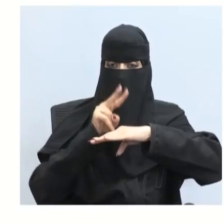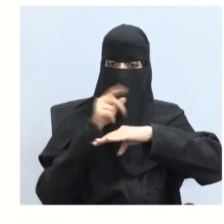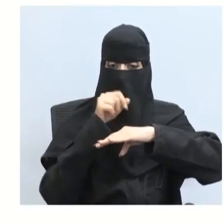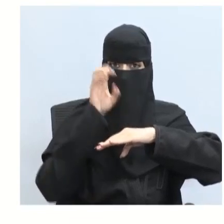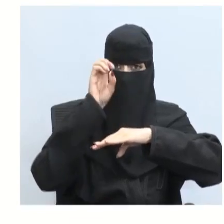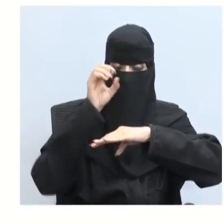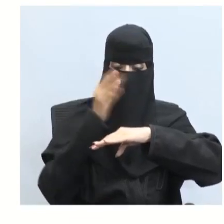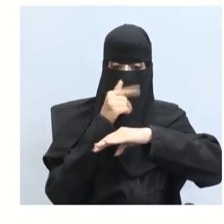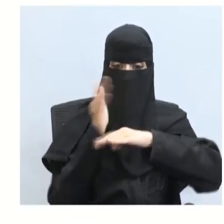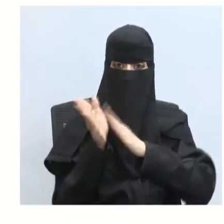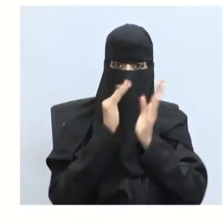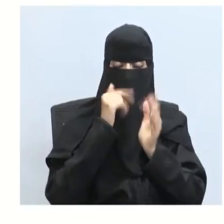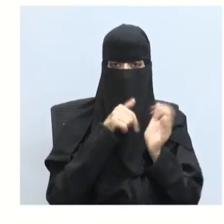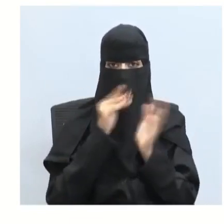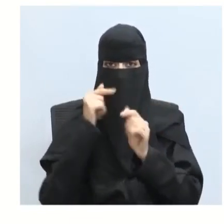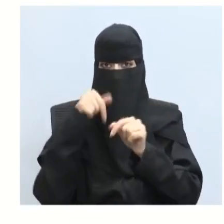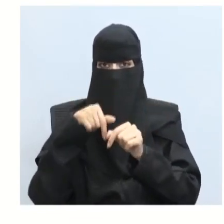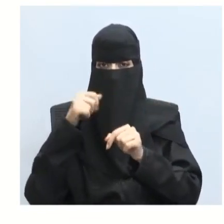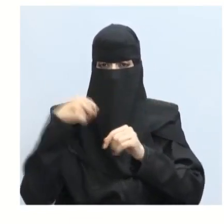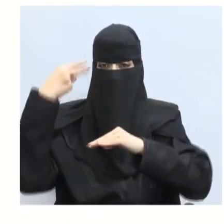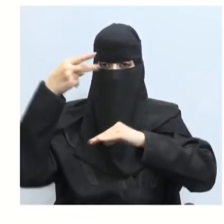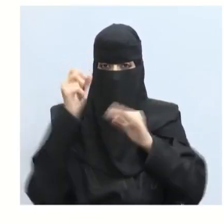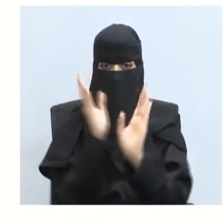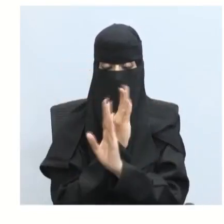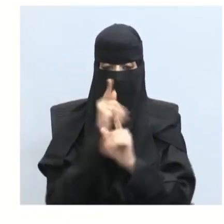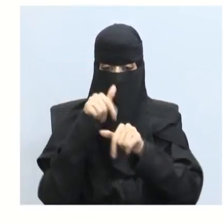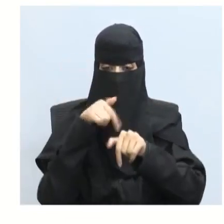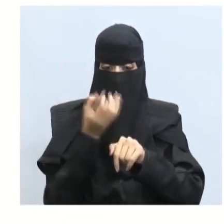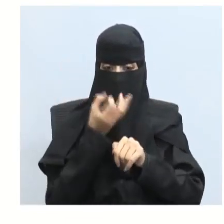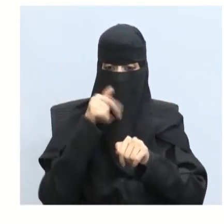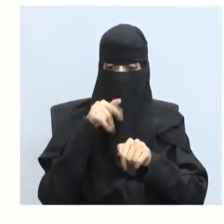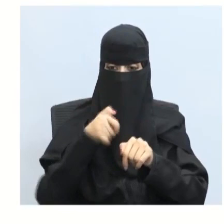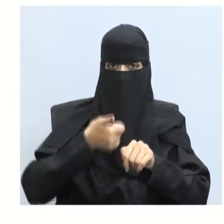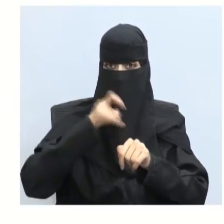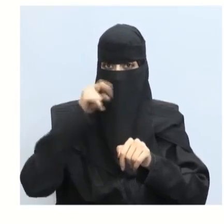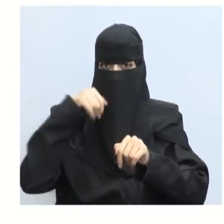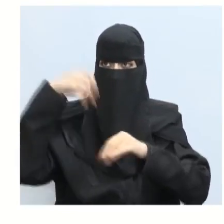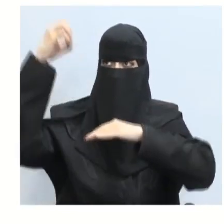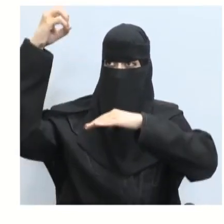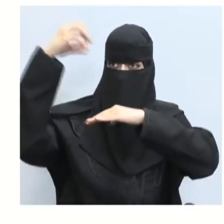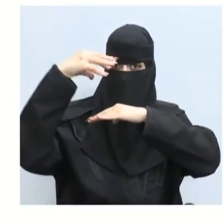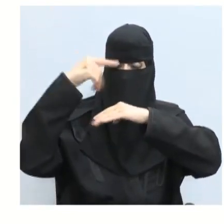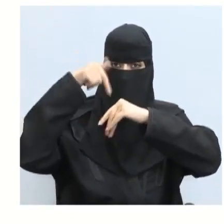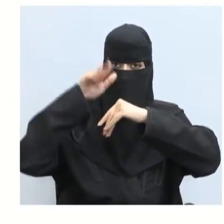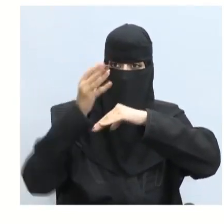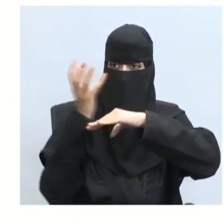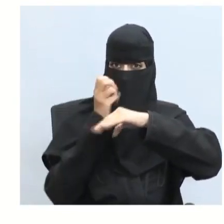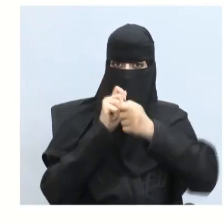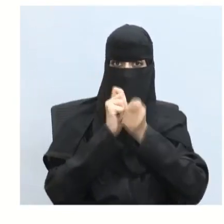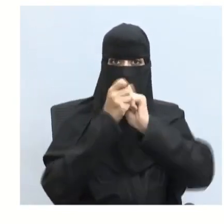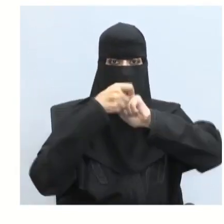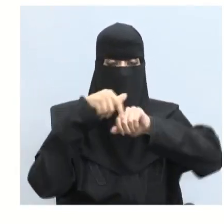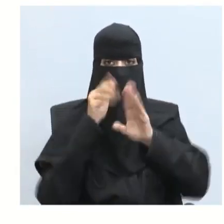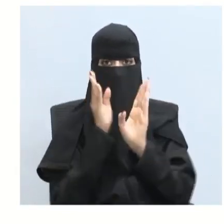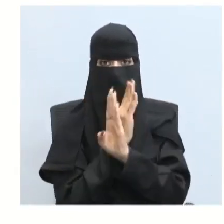علاقة التربيع العكسي وذكرنا فيها أن الاستضاءة الناتجة عن مصدر ضوئي تتغير